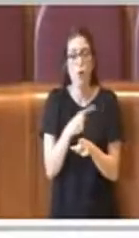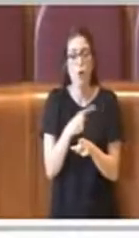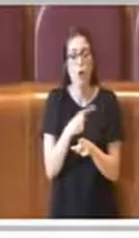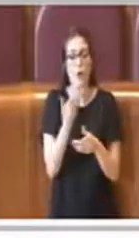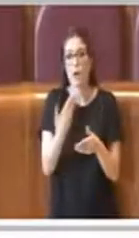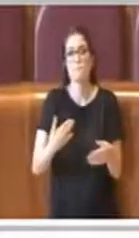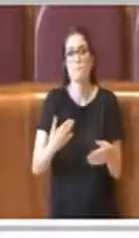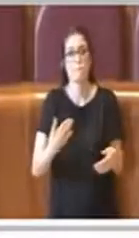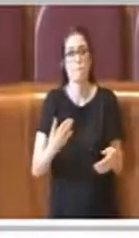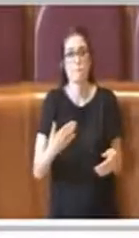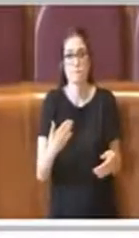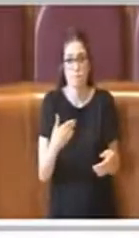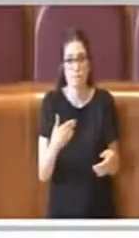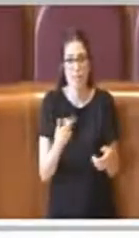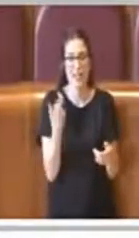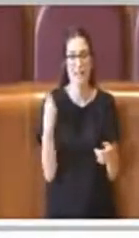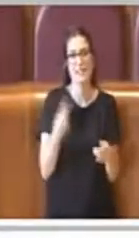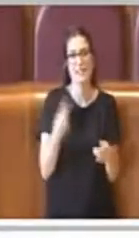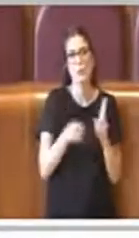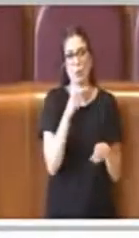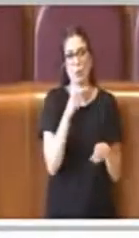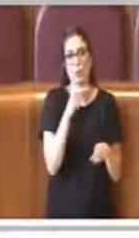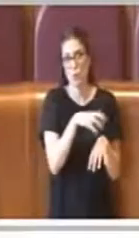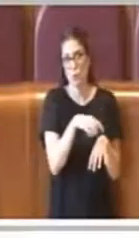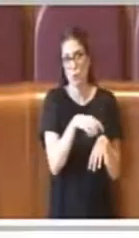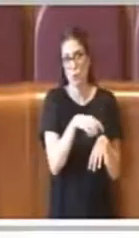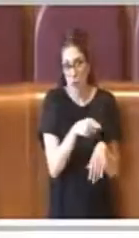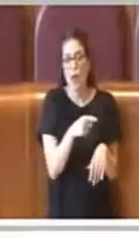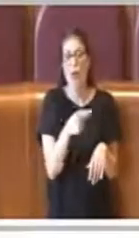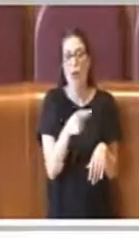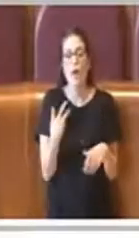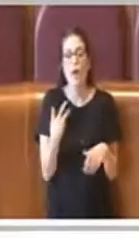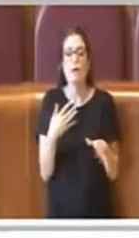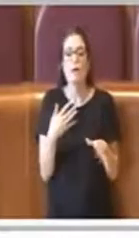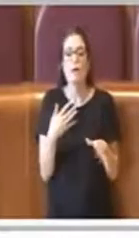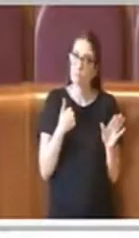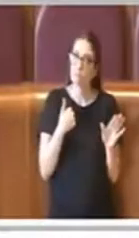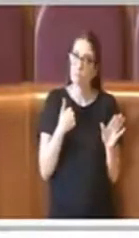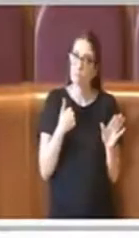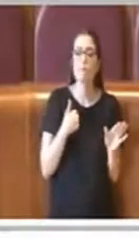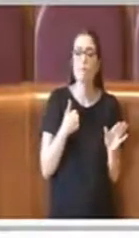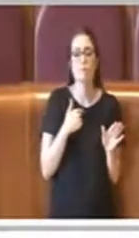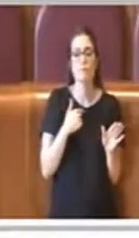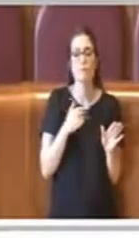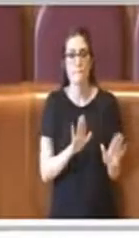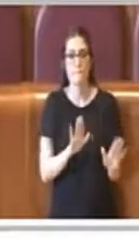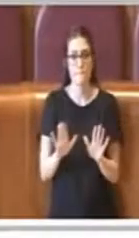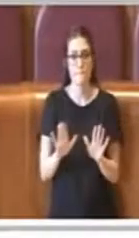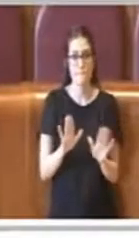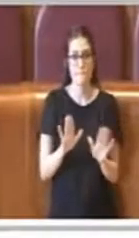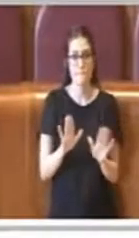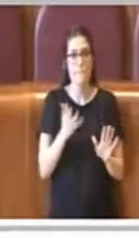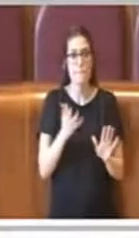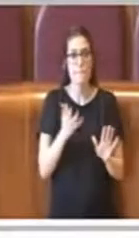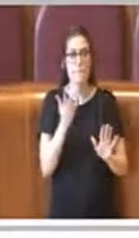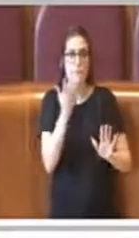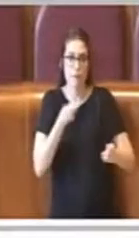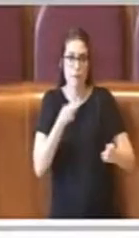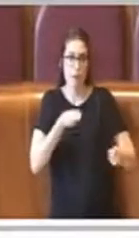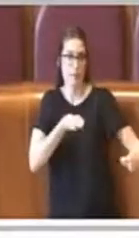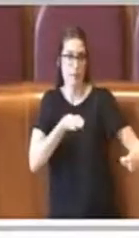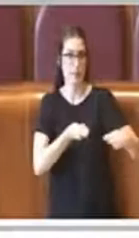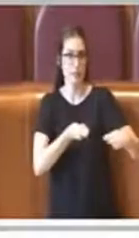perché ce n'era veramente un gran bisogno e come ho detto prima la richiesta è venuta principalmente da loro e io di fatto ho